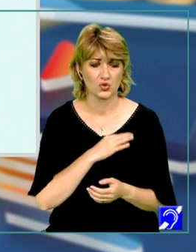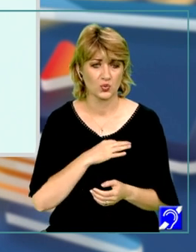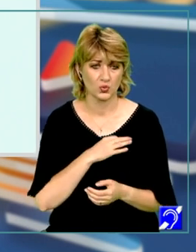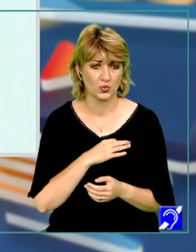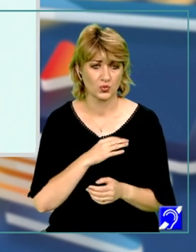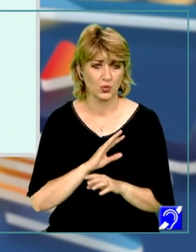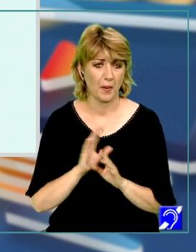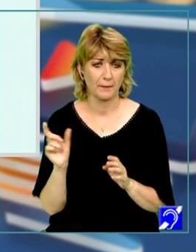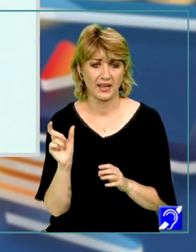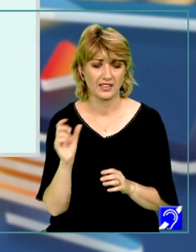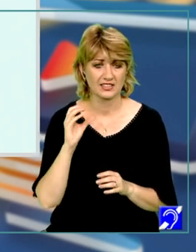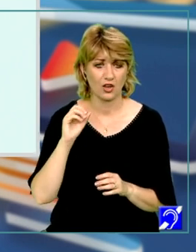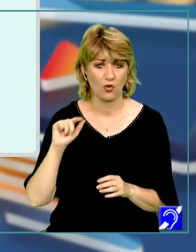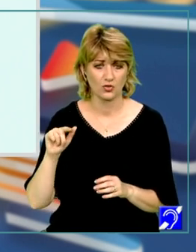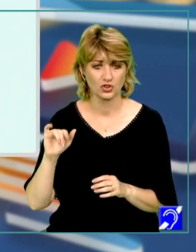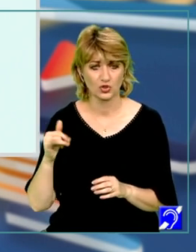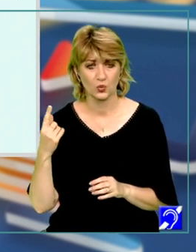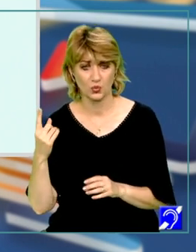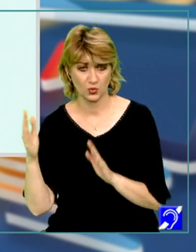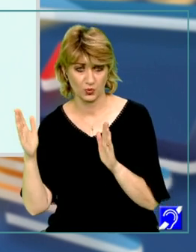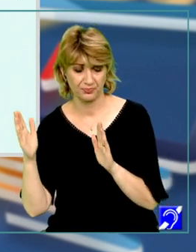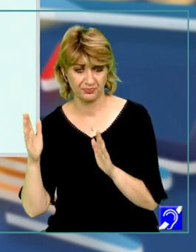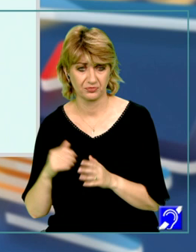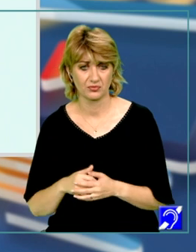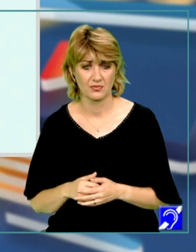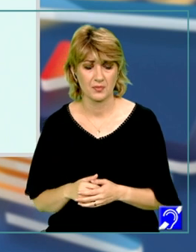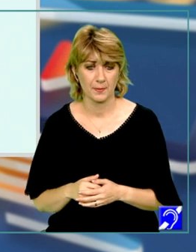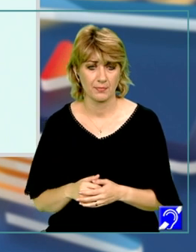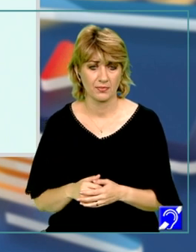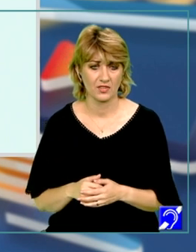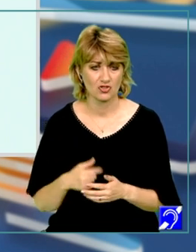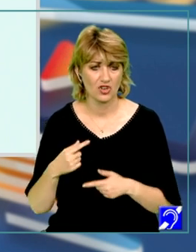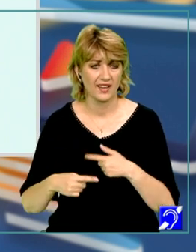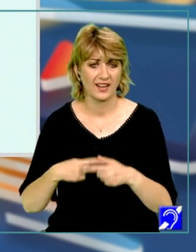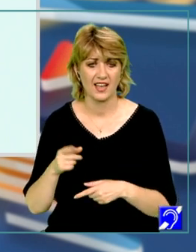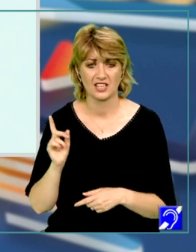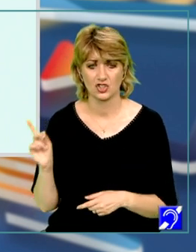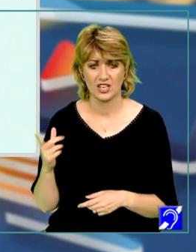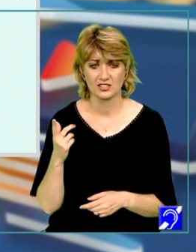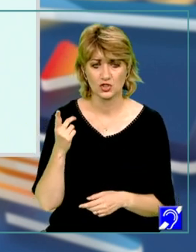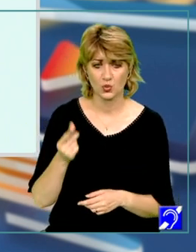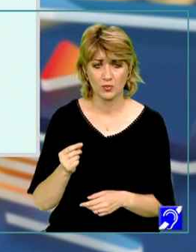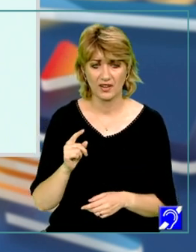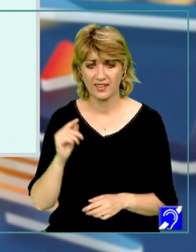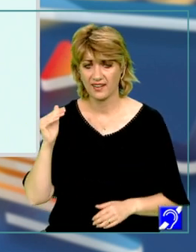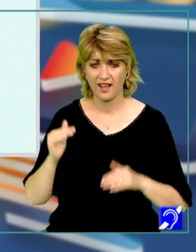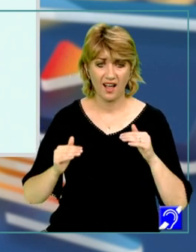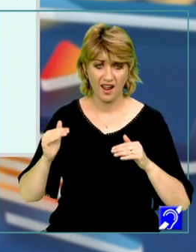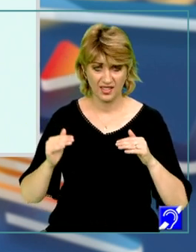face doar pe intervalul 0, 1 care generează această dublă inegalitate